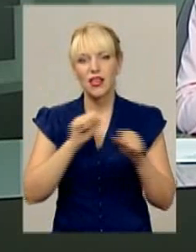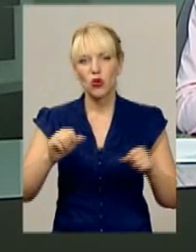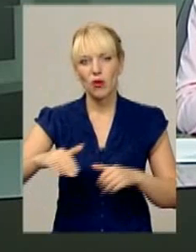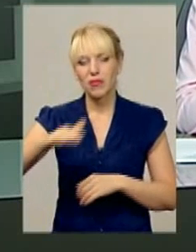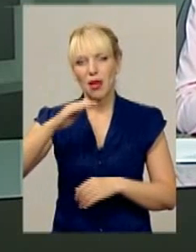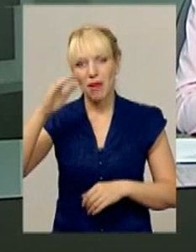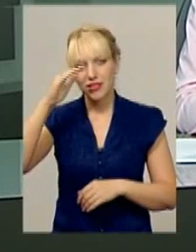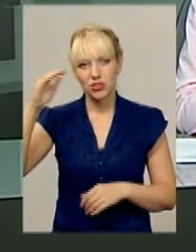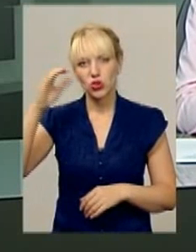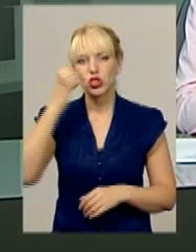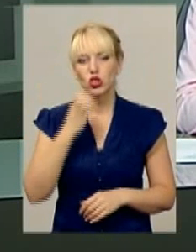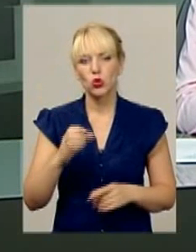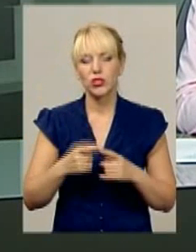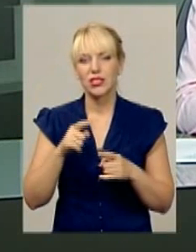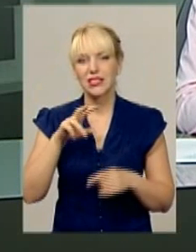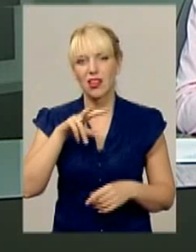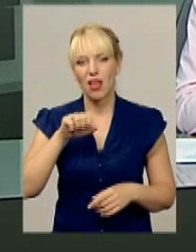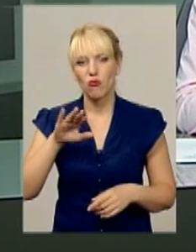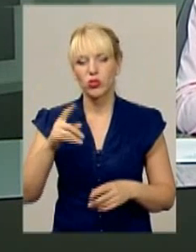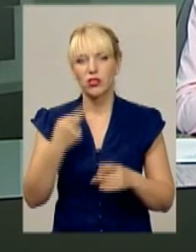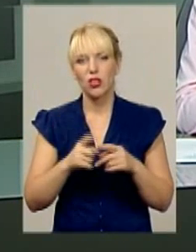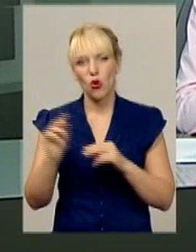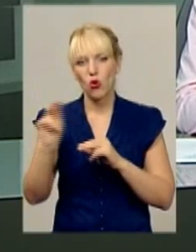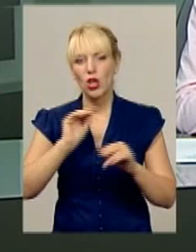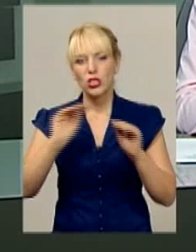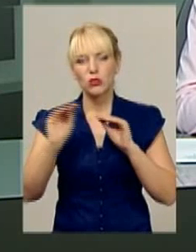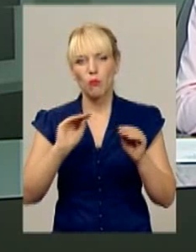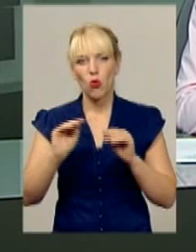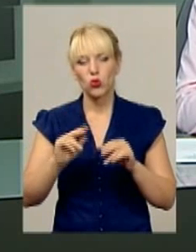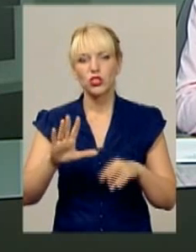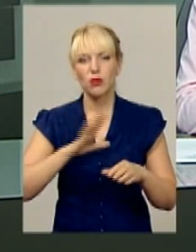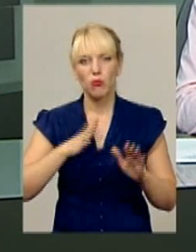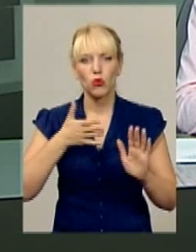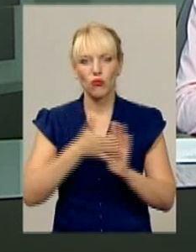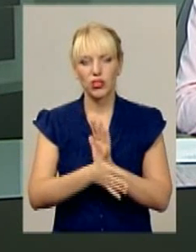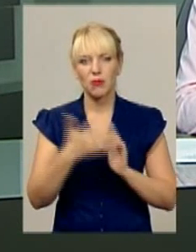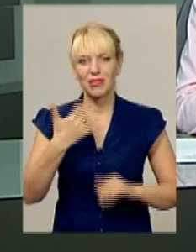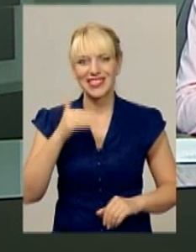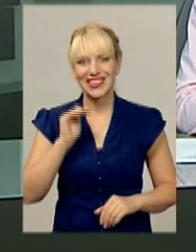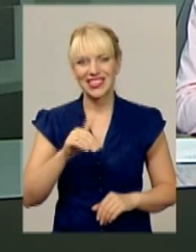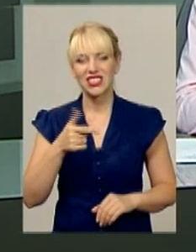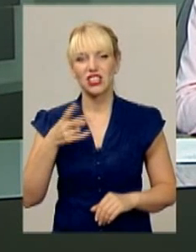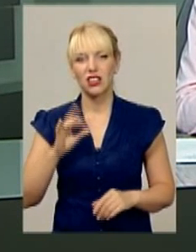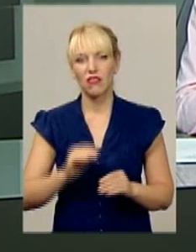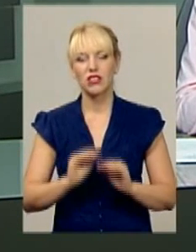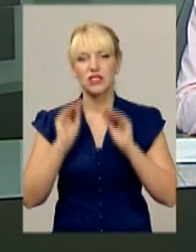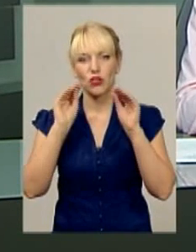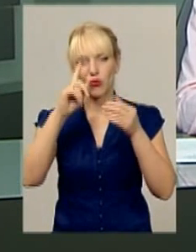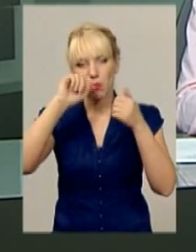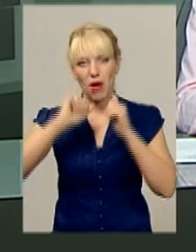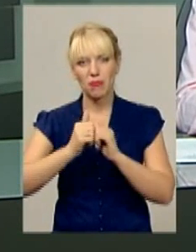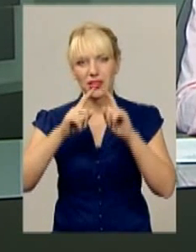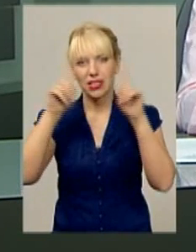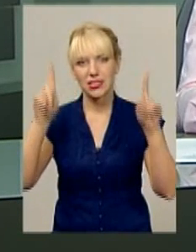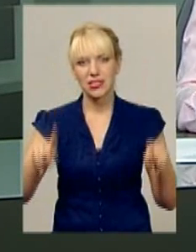Цього разу у Славуті. На його спорудження було зібрано та витрачено майже 50 тисяч гривень. Установити пам'ятний знак